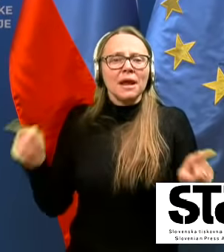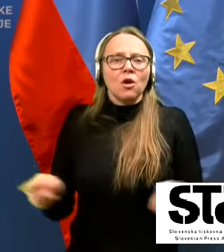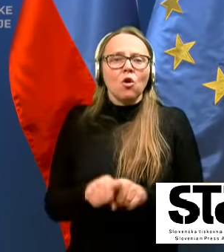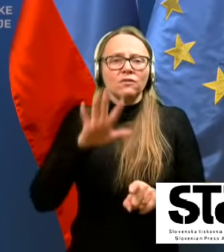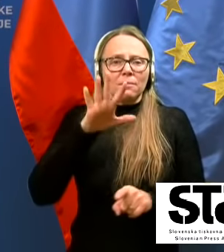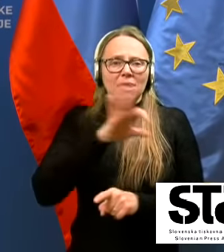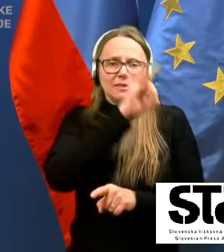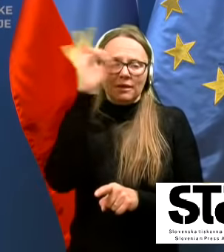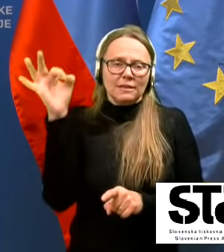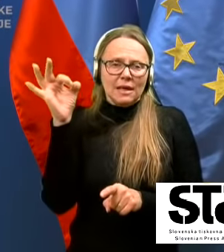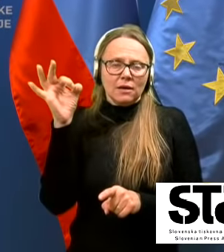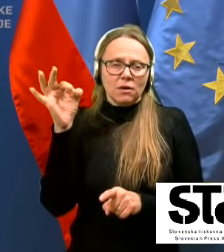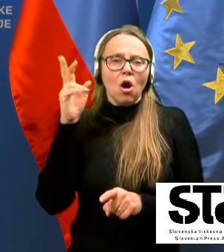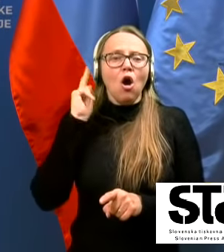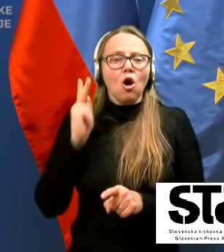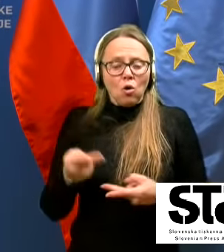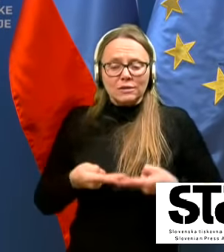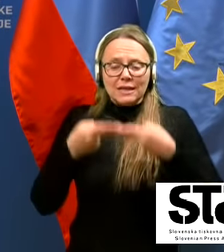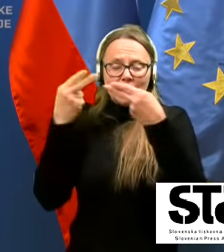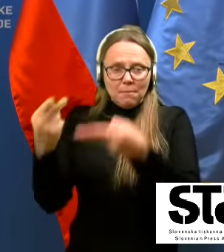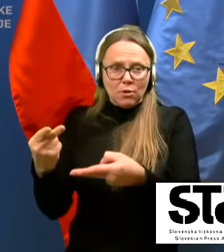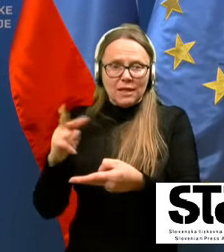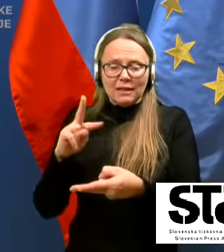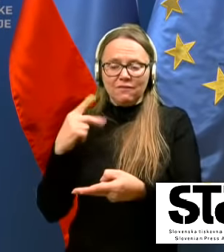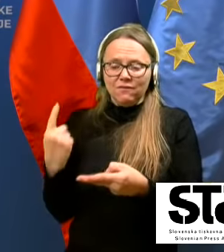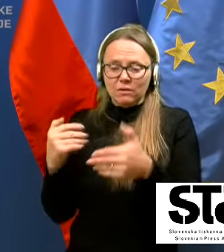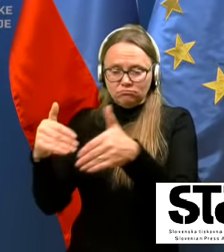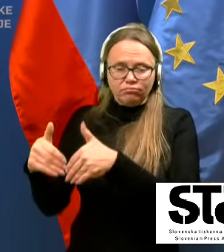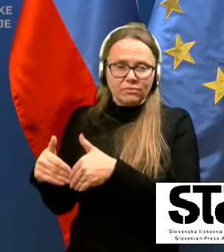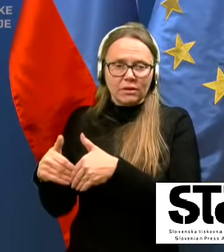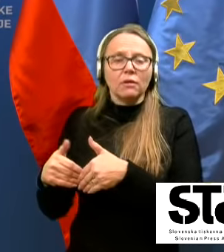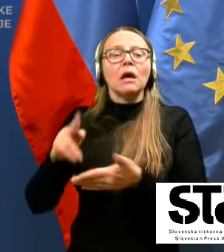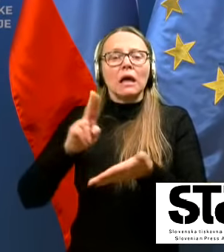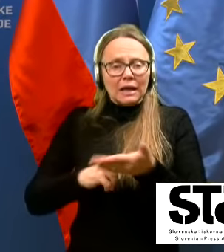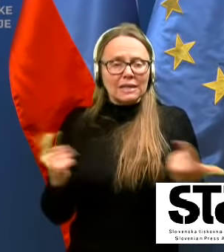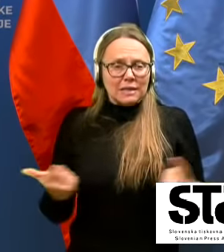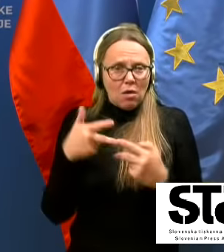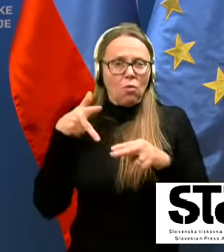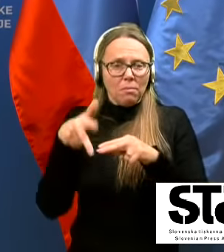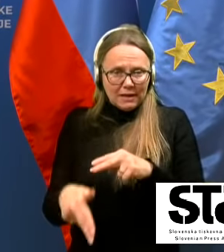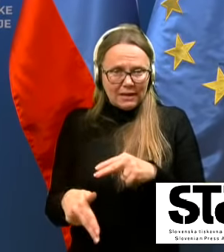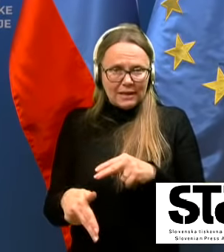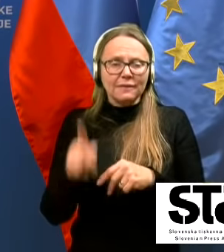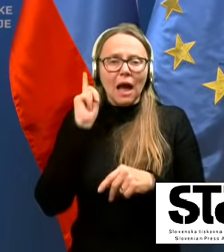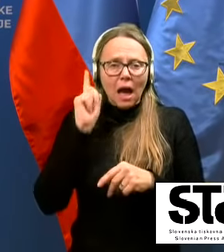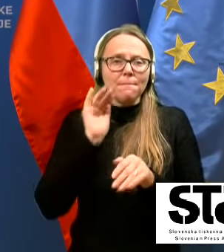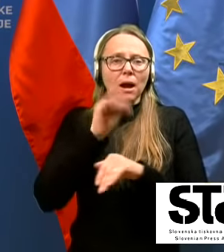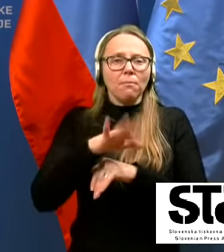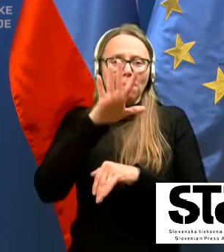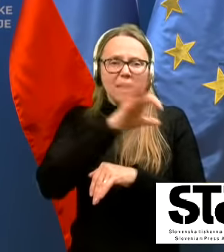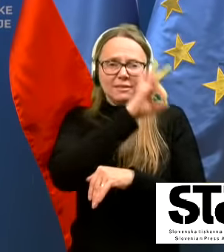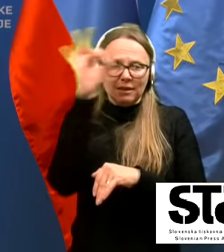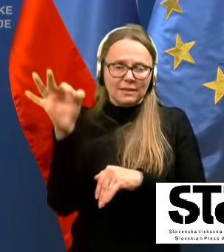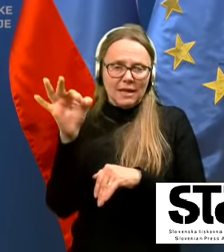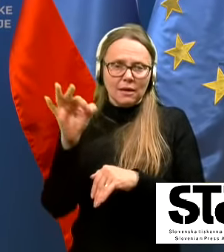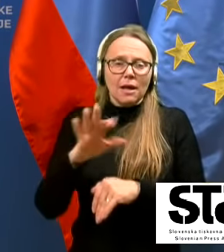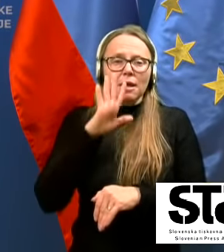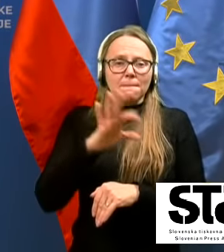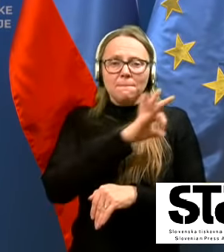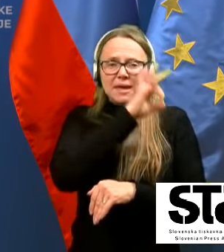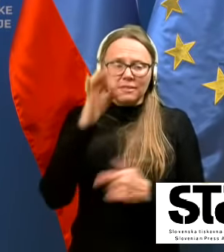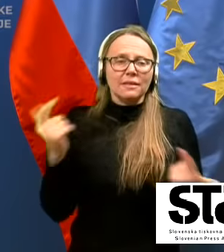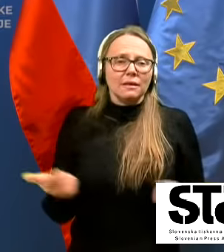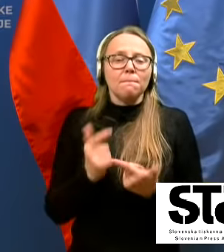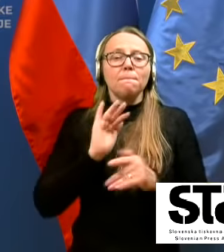petih dneh. Torej, ko ste na poteni v karanteno, drži, da lahko karanteno prekinete, ampak šele po petih dneh. Torej, po petih dneh lahko